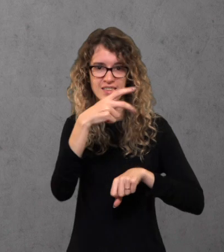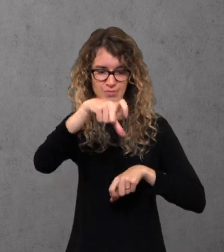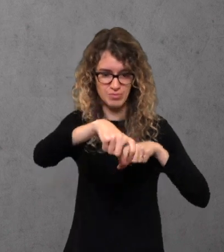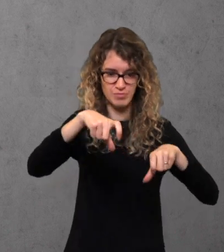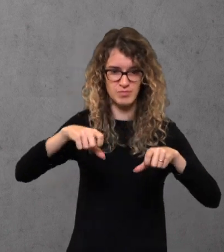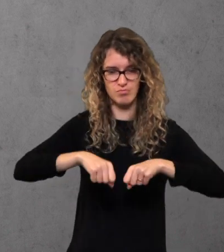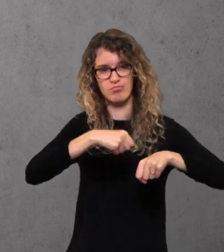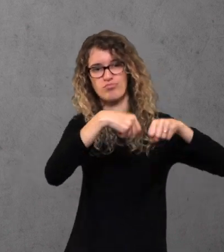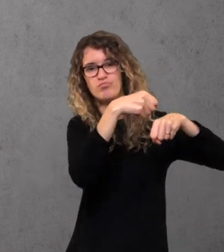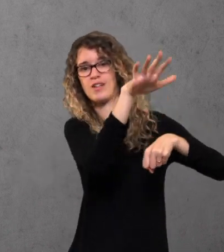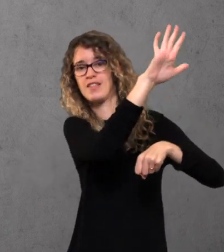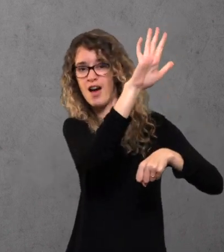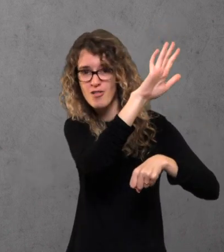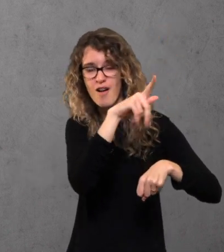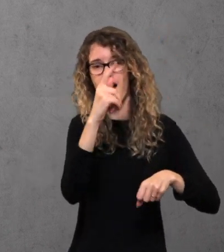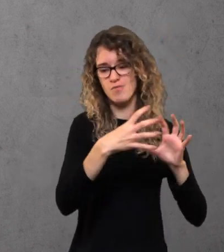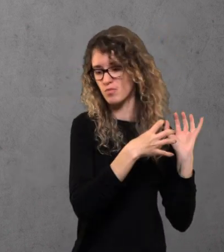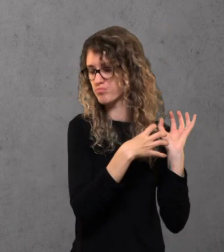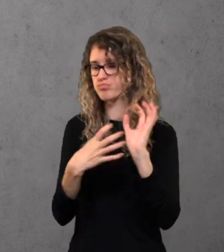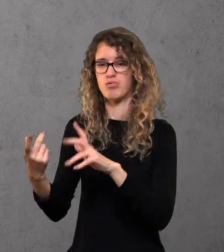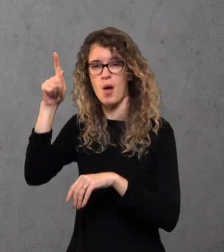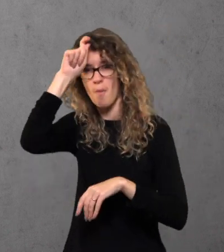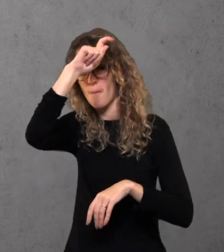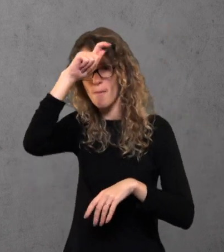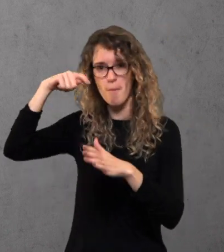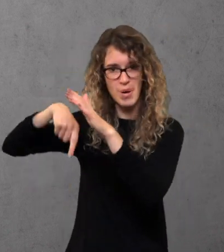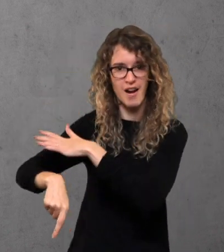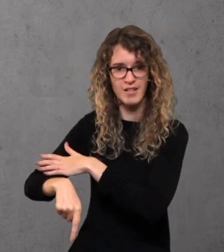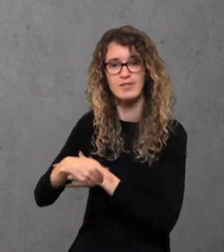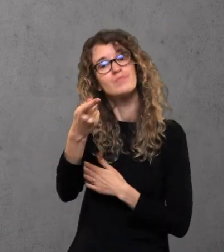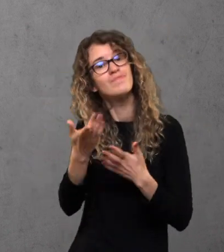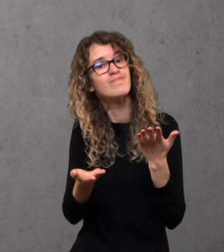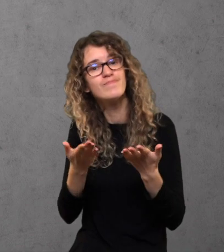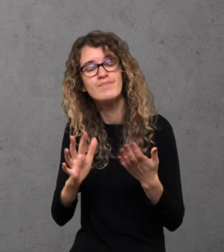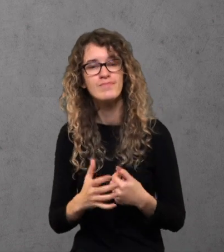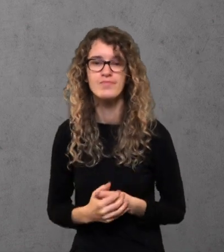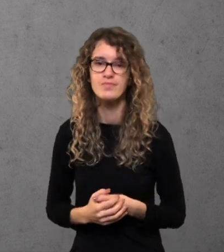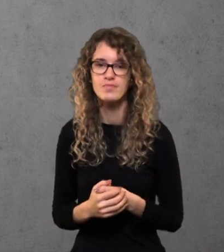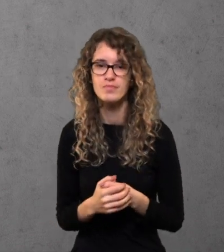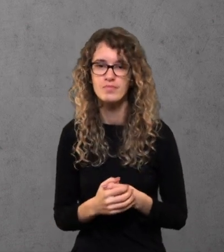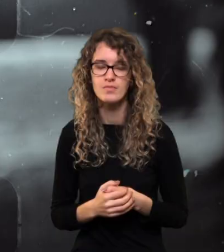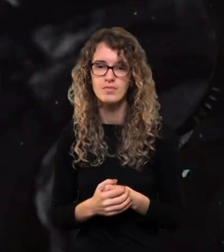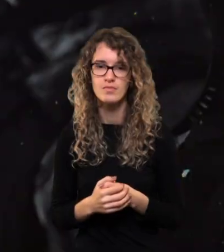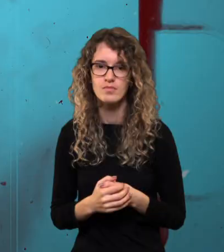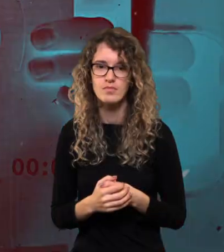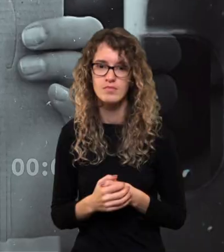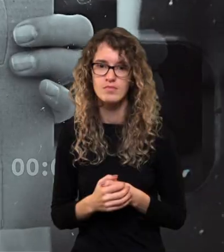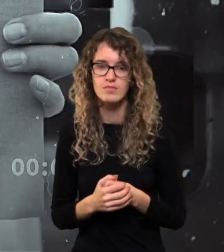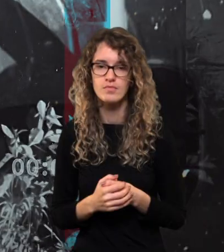Karas – tai triratukas į dangų ir ekspresas į pragarą. Spręskit, kur norite keliauti.